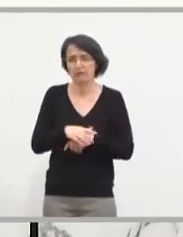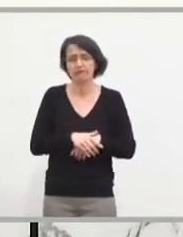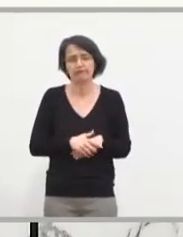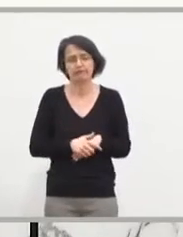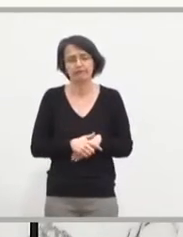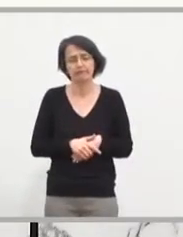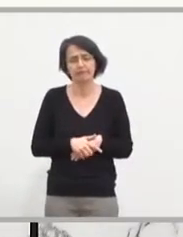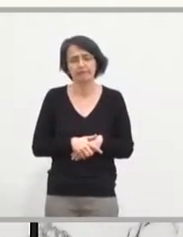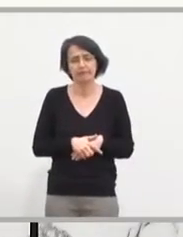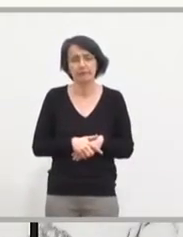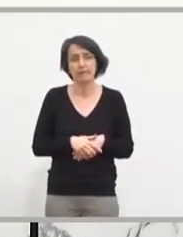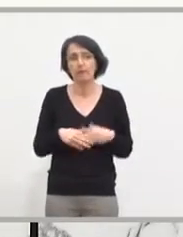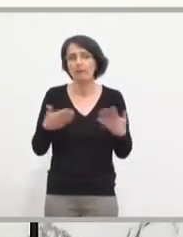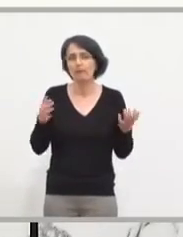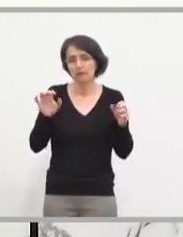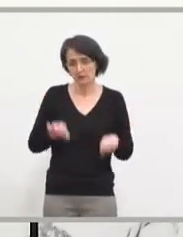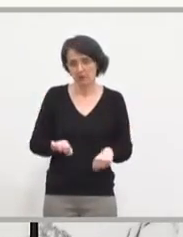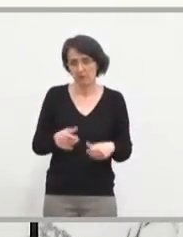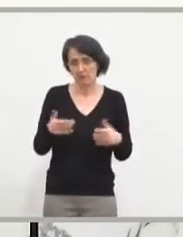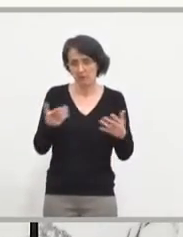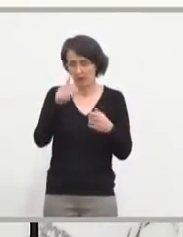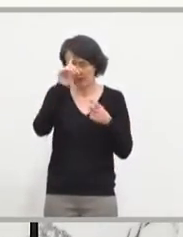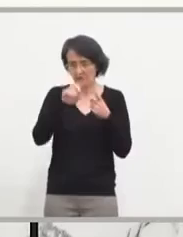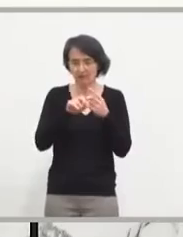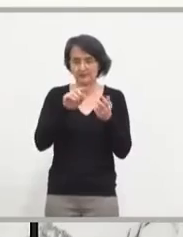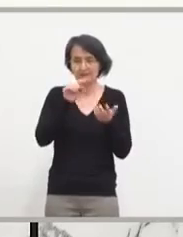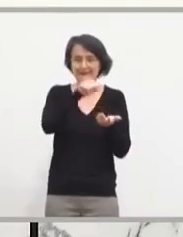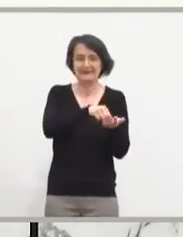Et je sais faire la différence entre le site propre et le tram.